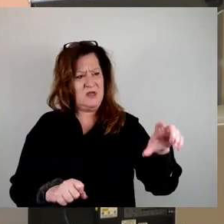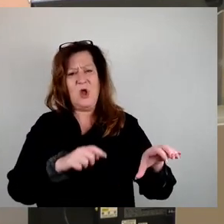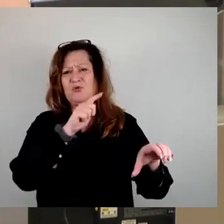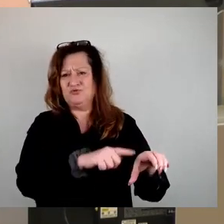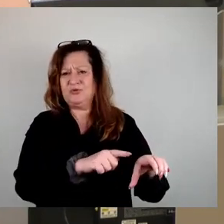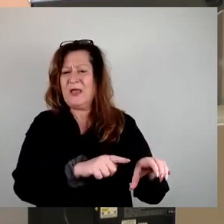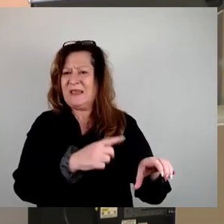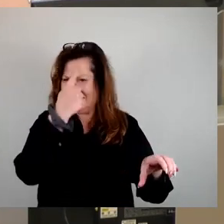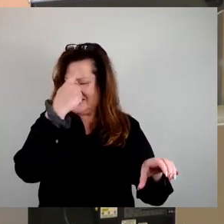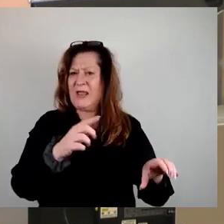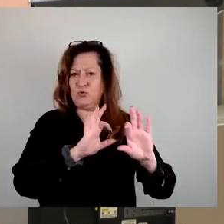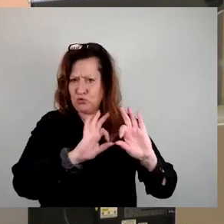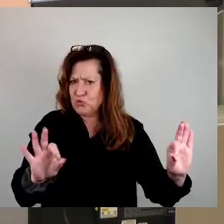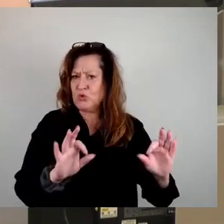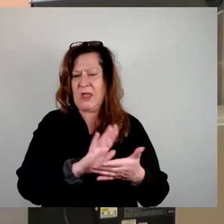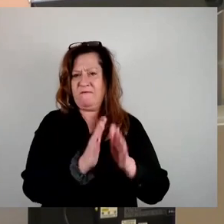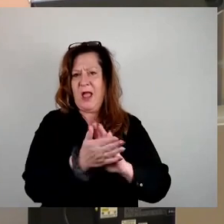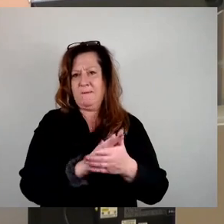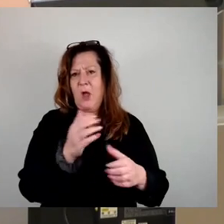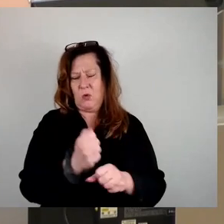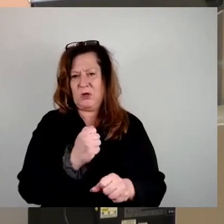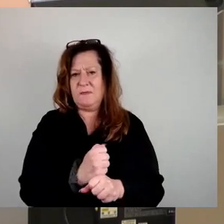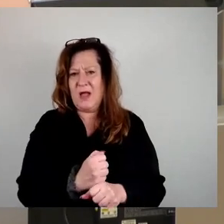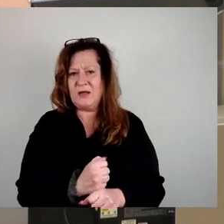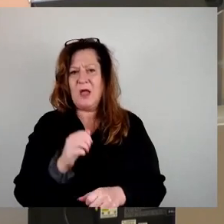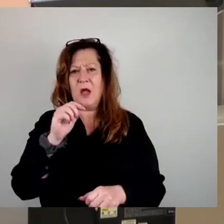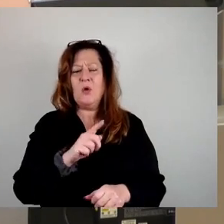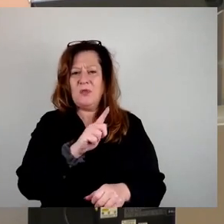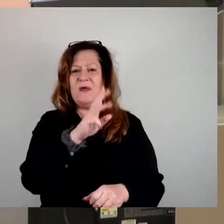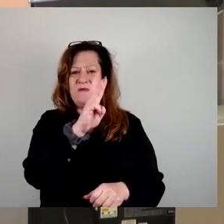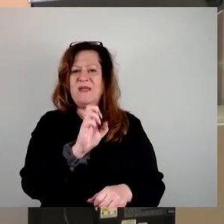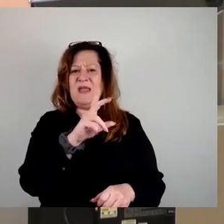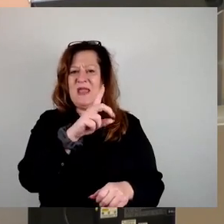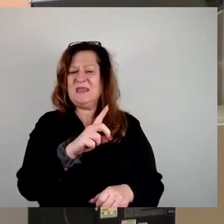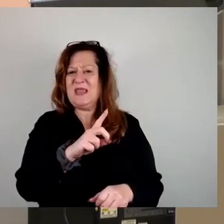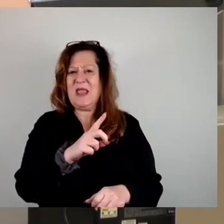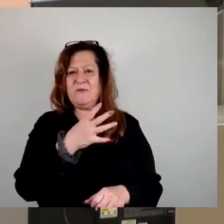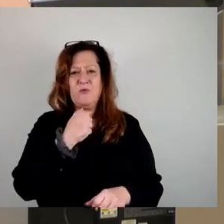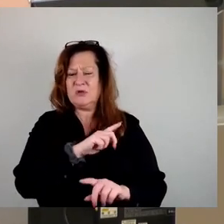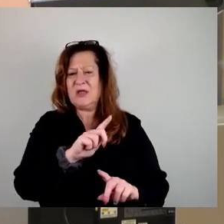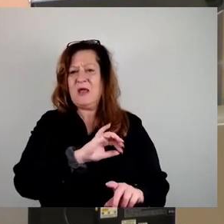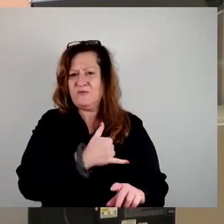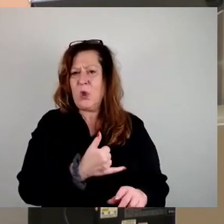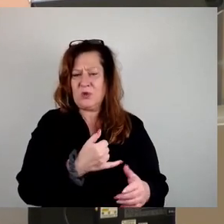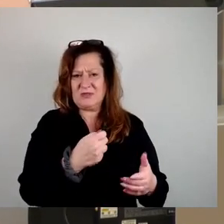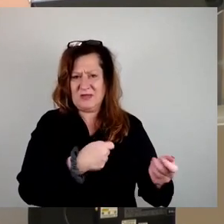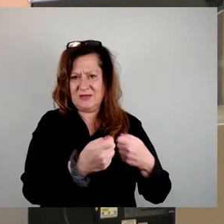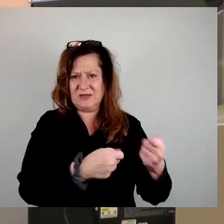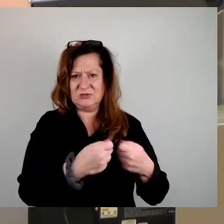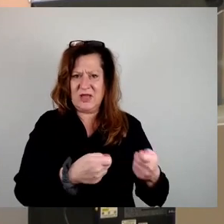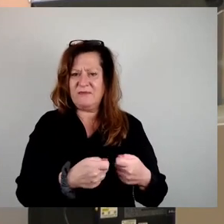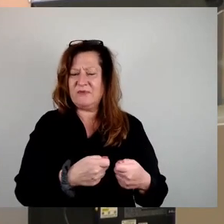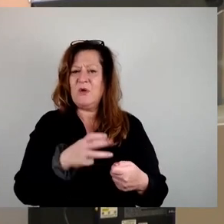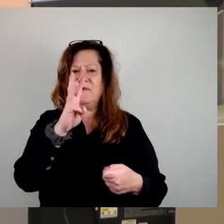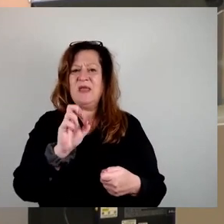Es ist zu erwarten, dass es für die WED und die Stadt auch kein Verlustgeschäft wird. Auch die WED erhält dadurch eine Gesamtgröße verwalteter